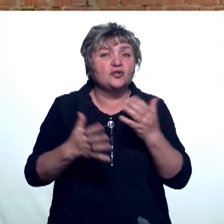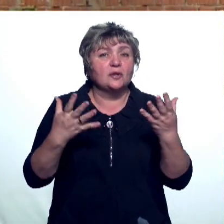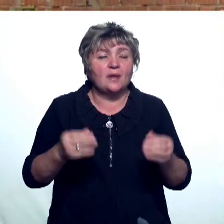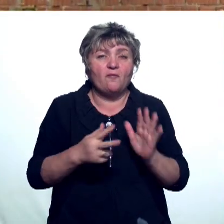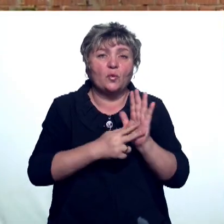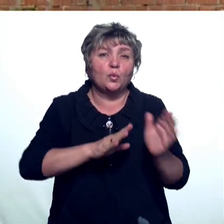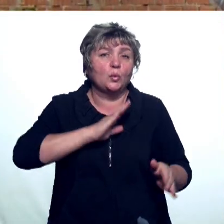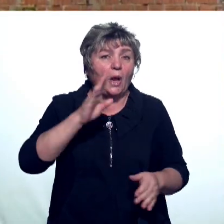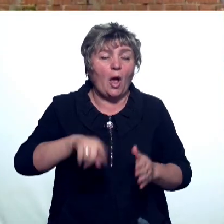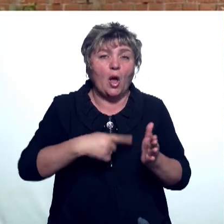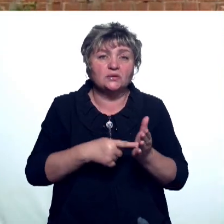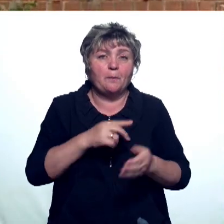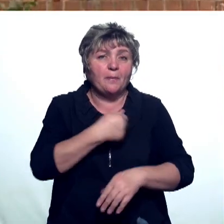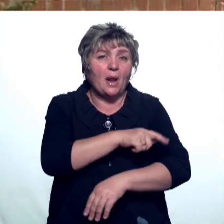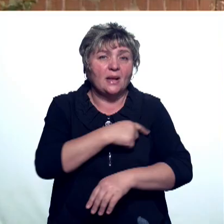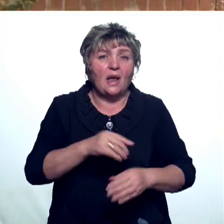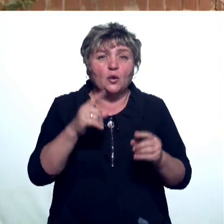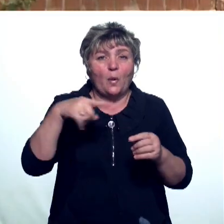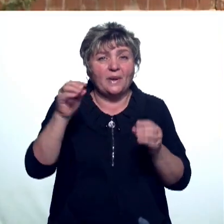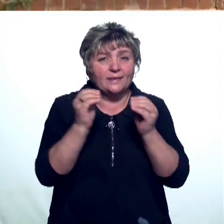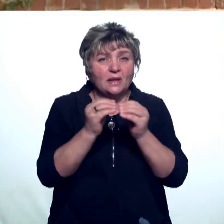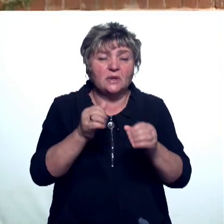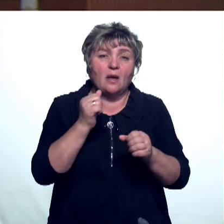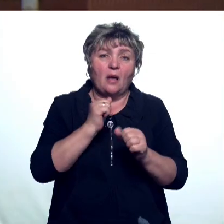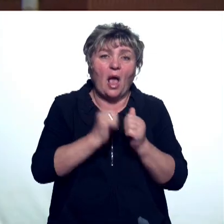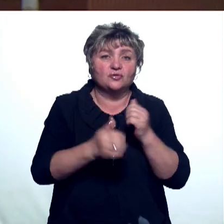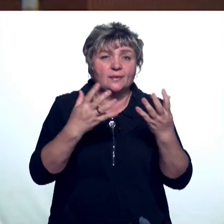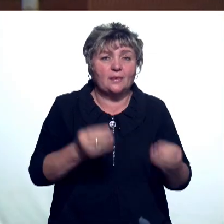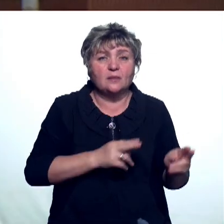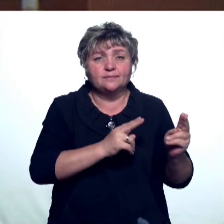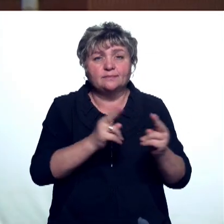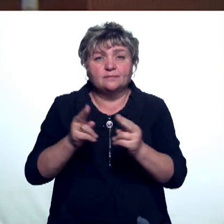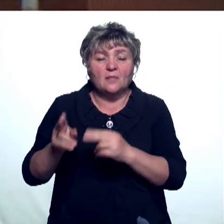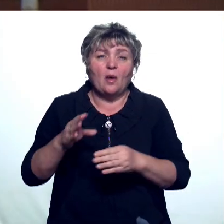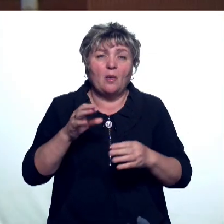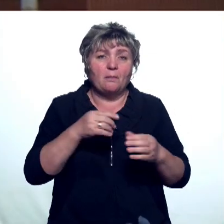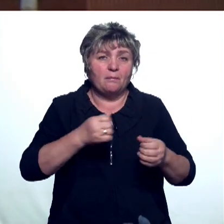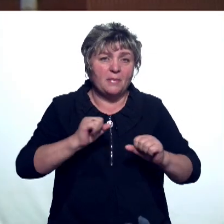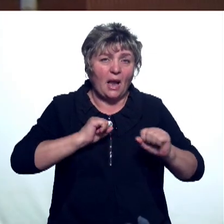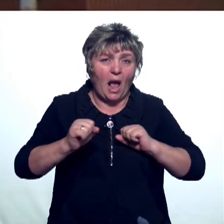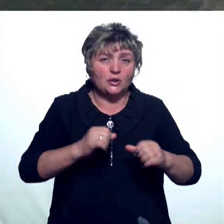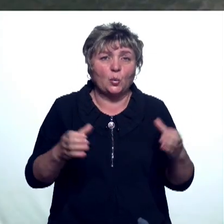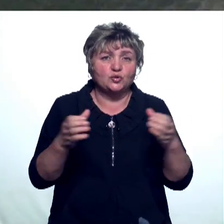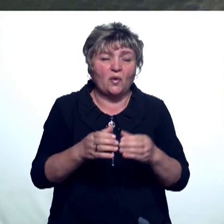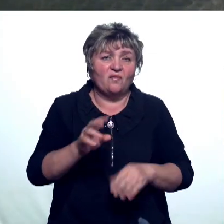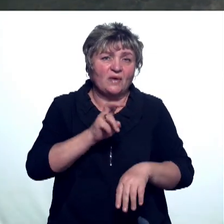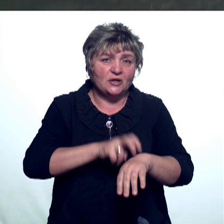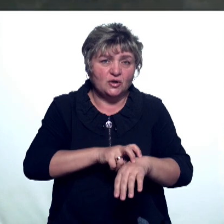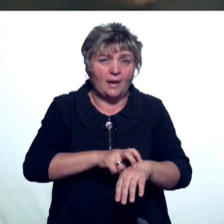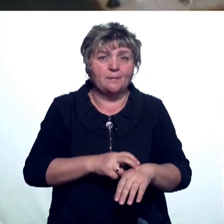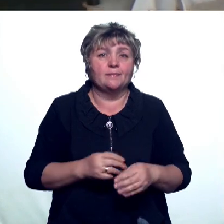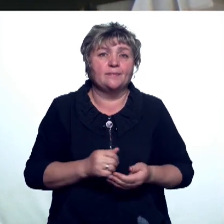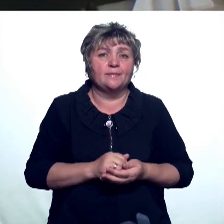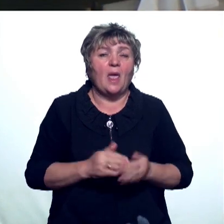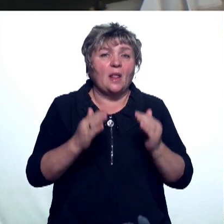день в 8 утра от городской поликлиники номер 10 отправляются по ковидным маршрутам в медицинские бригады участковых врачей. Берутся мазки на